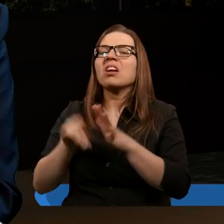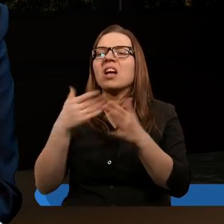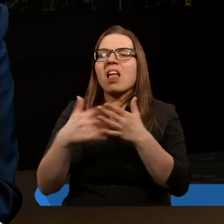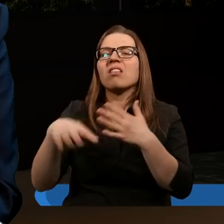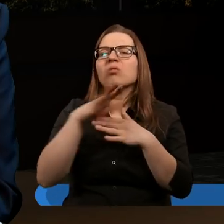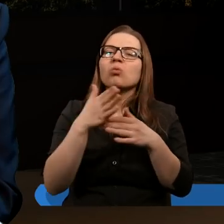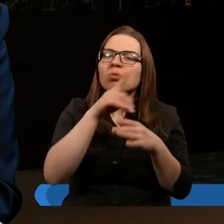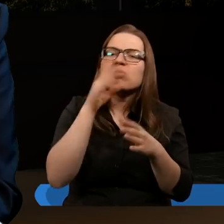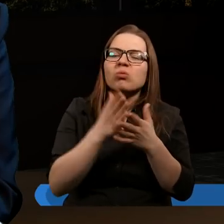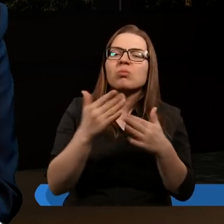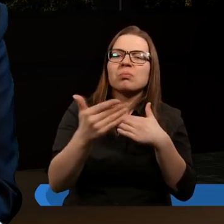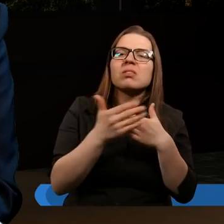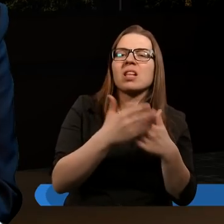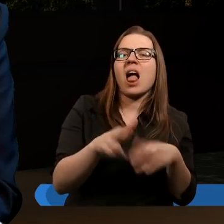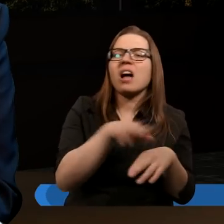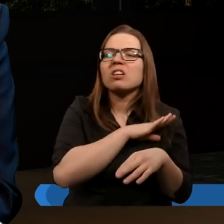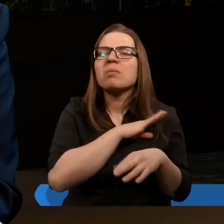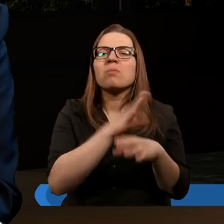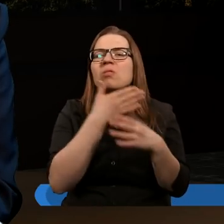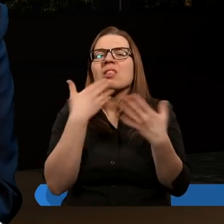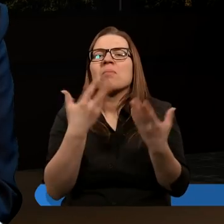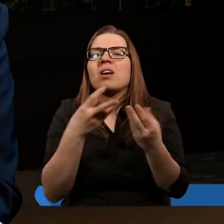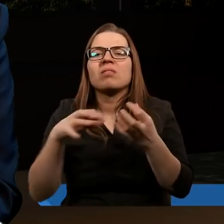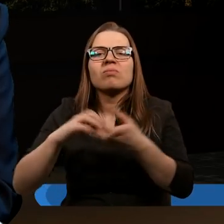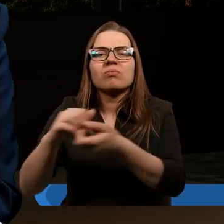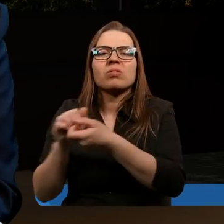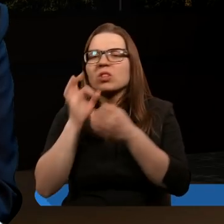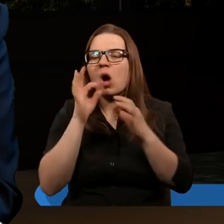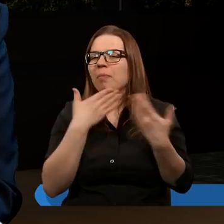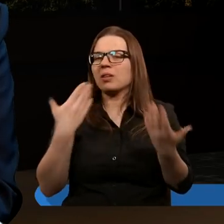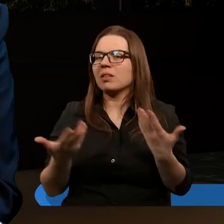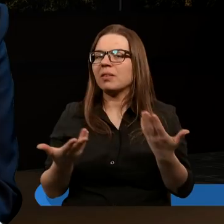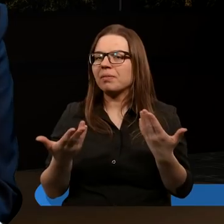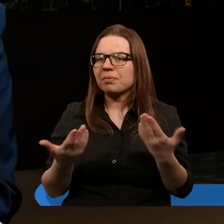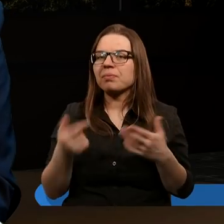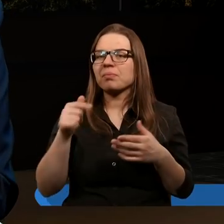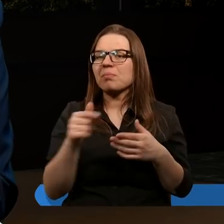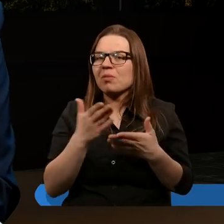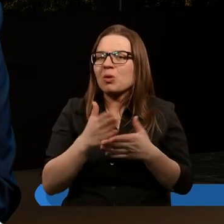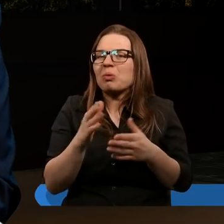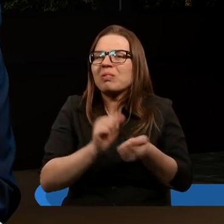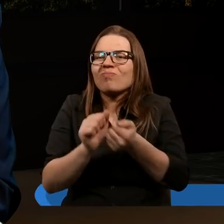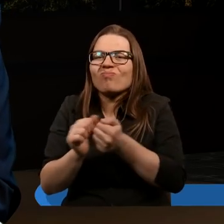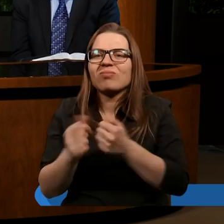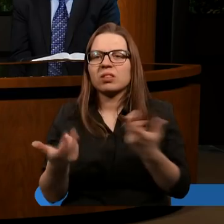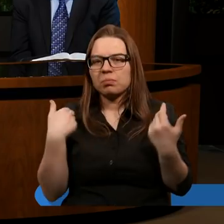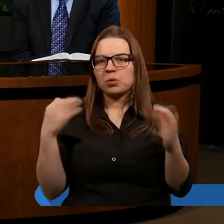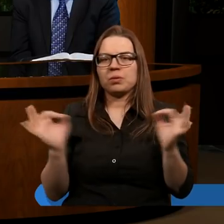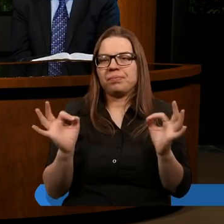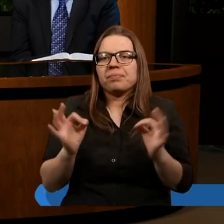pieśnią na ustach. Tutaj to chrześcijaństwo już jest takie miałkie troszkę. Te granice się zatarły. Tak.